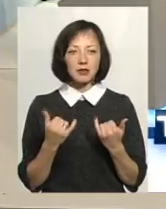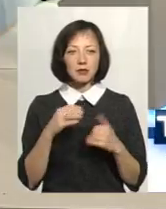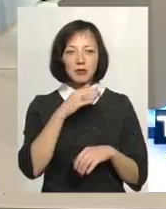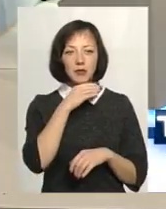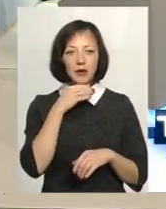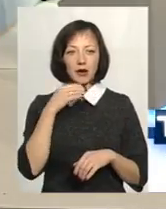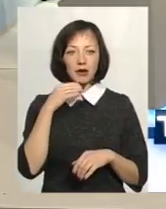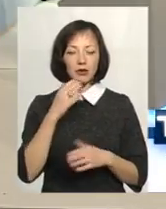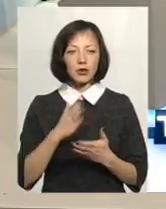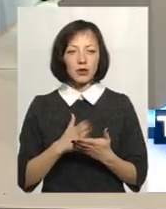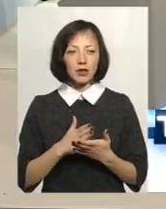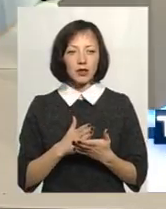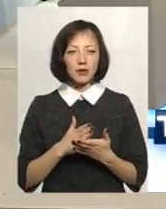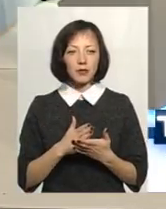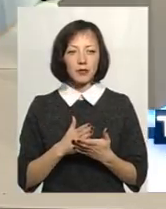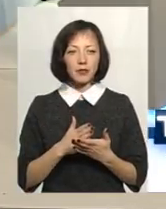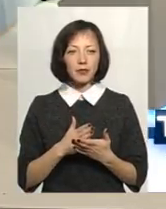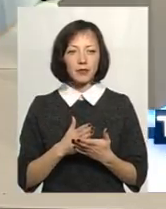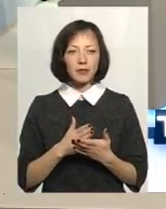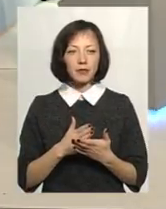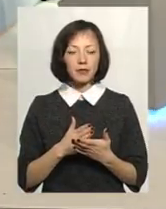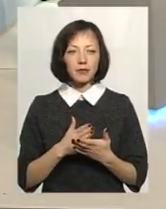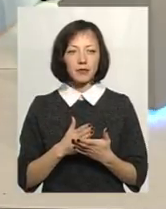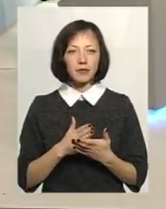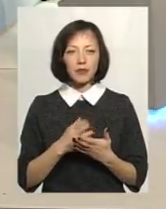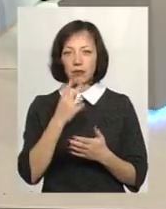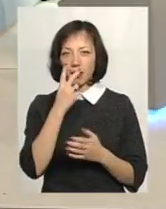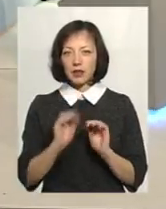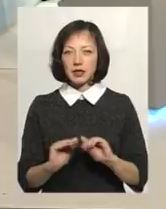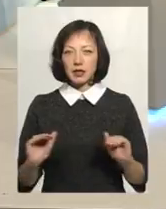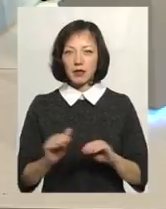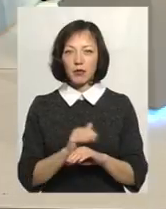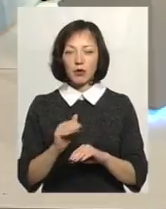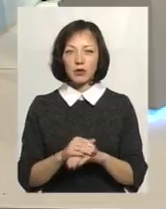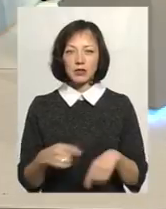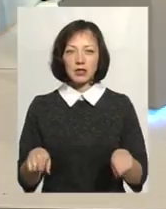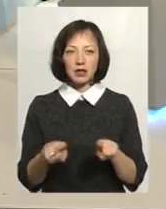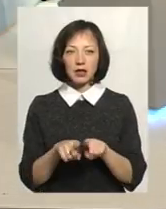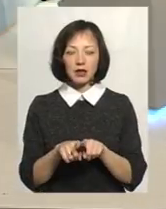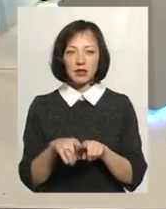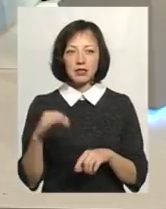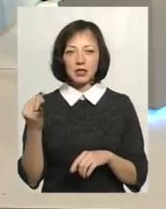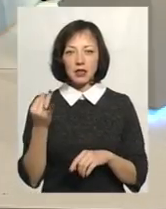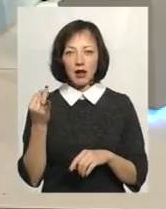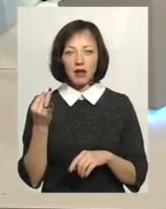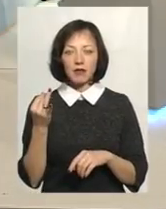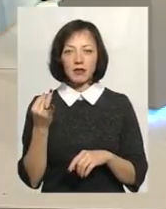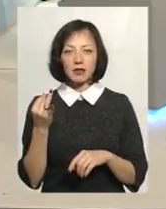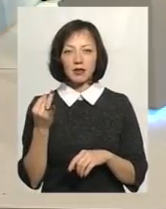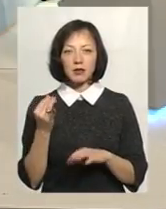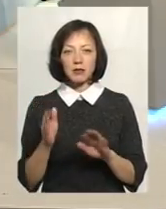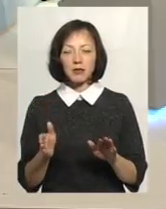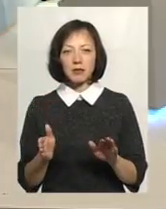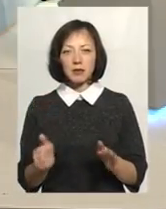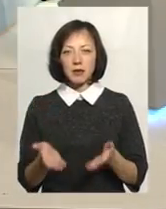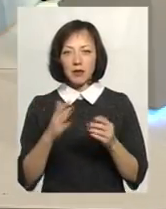багато є, от дітки, я дивлюсь, молодці такі зацікавлені і піднімають